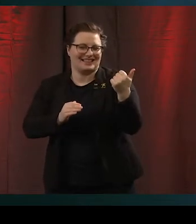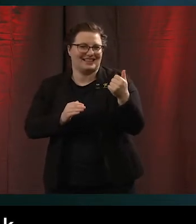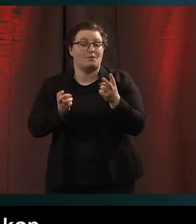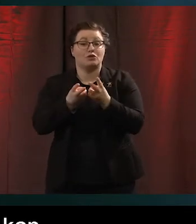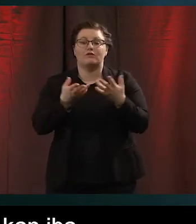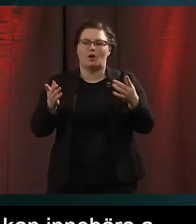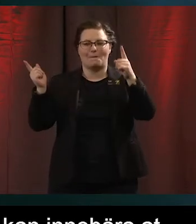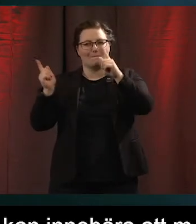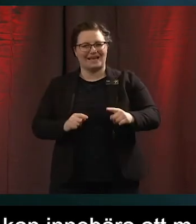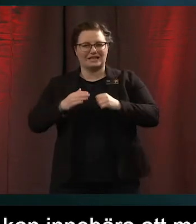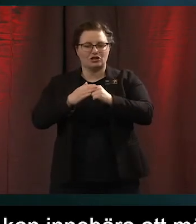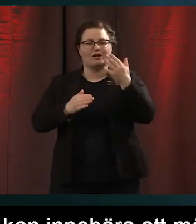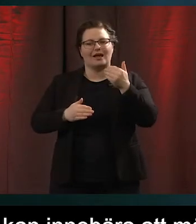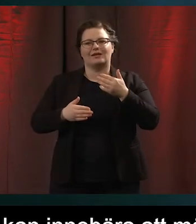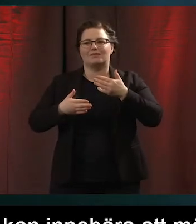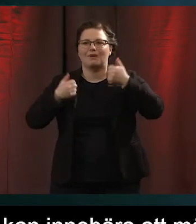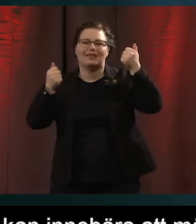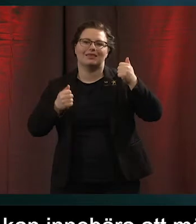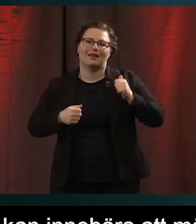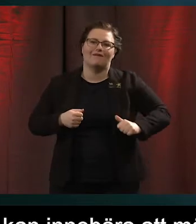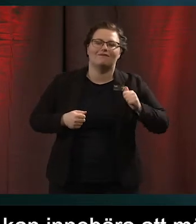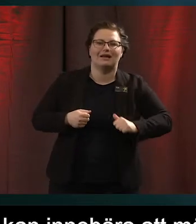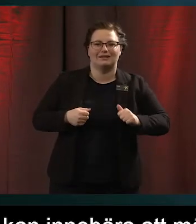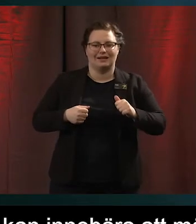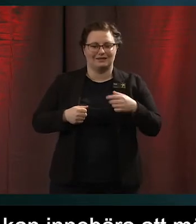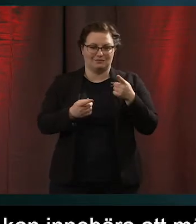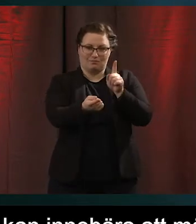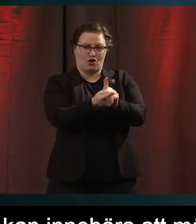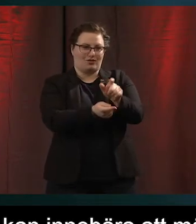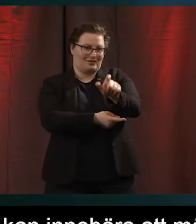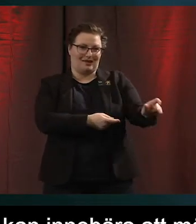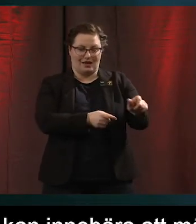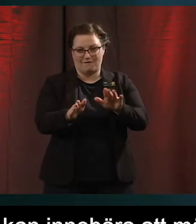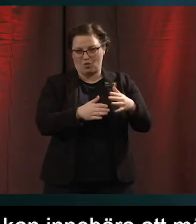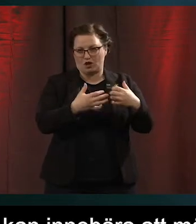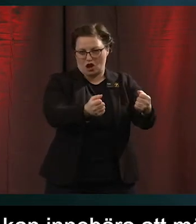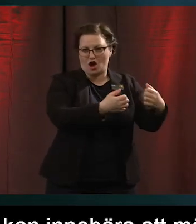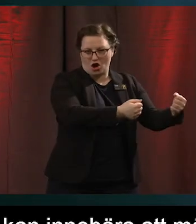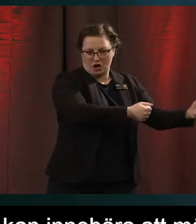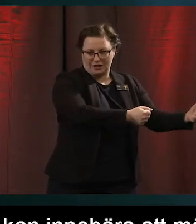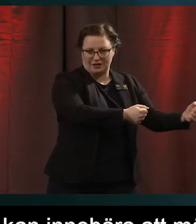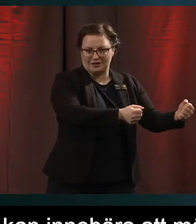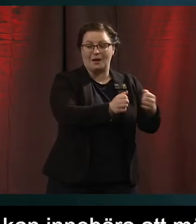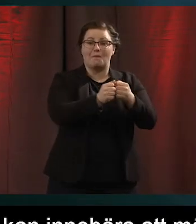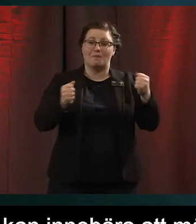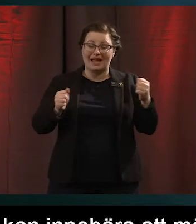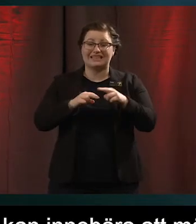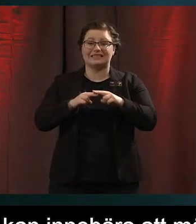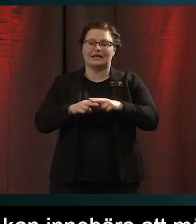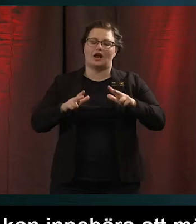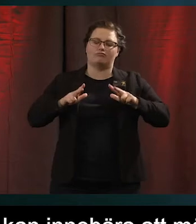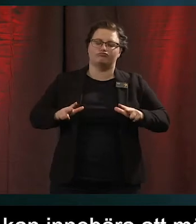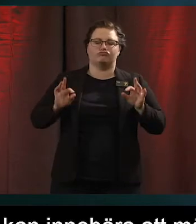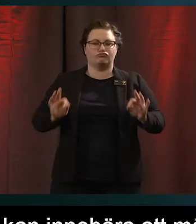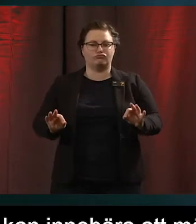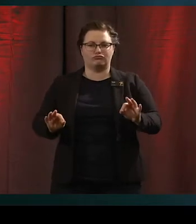kan användas mer effektivt och humant i mötet med vårdtagarna. Men för att känna sig hemma med välfärdsteknik får man ju